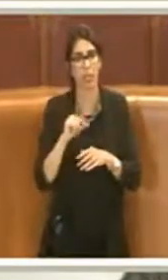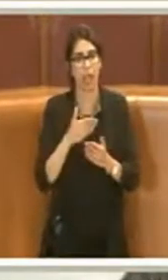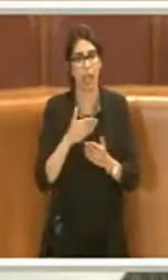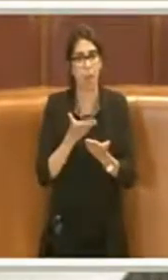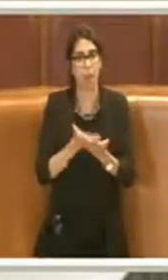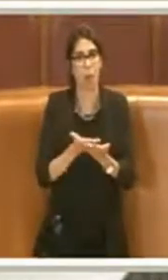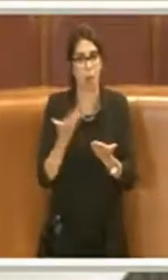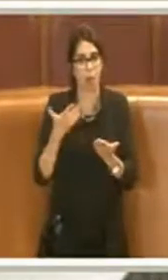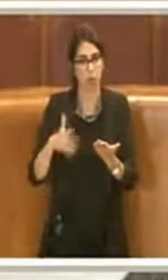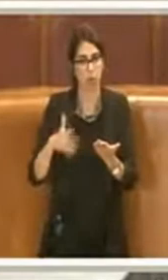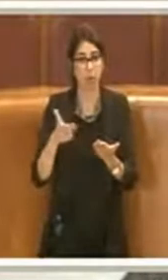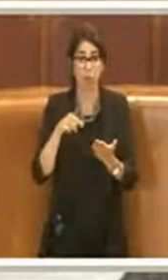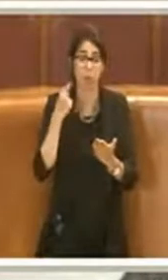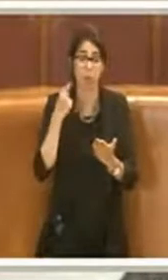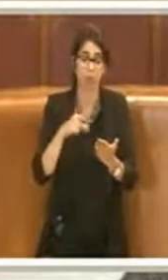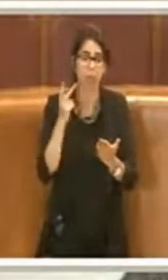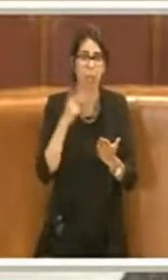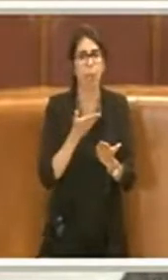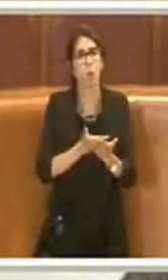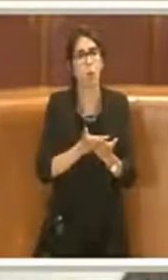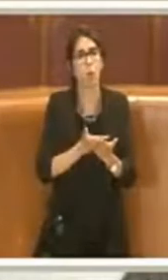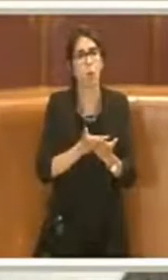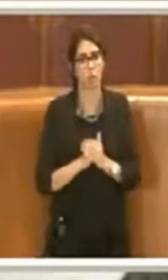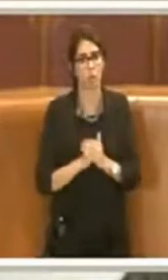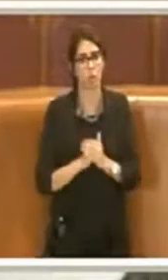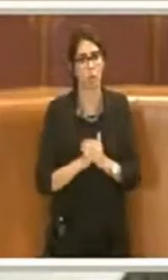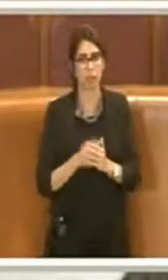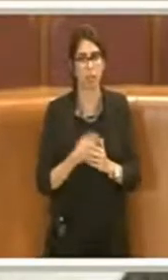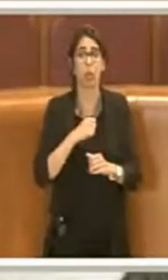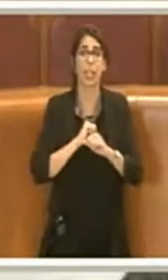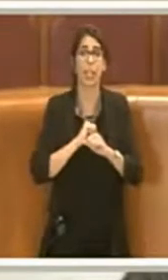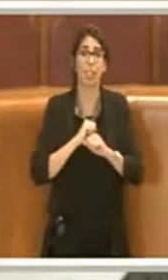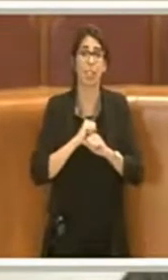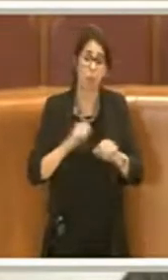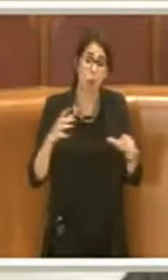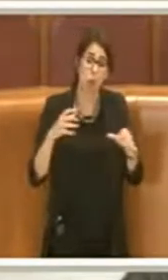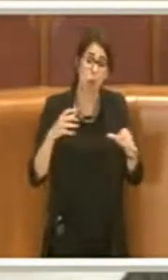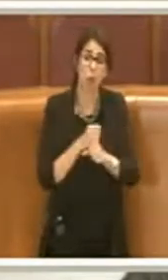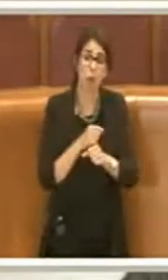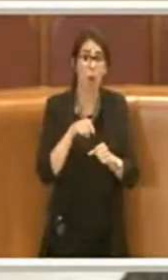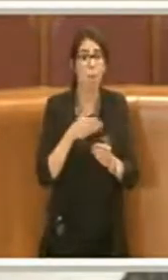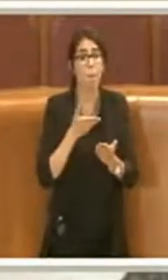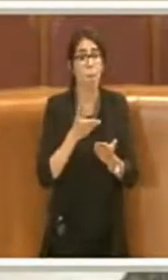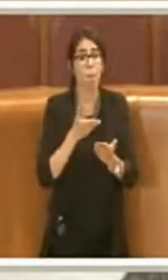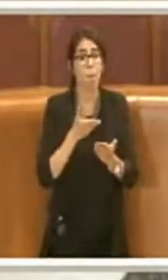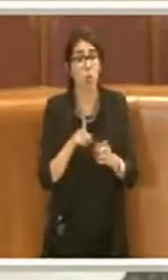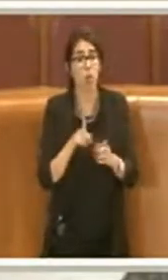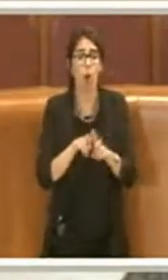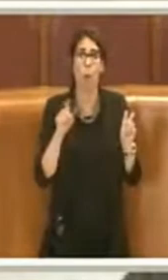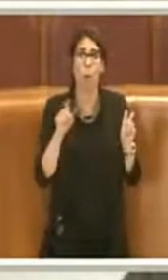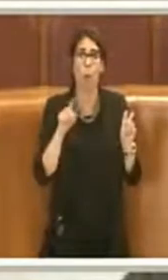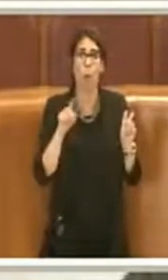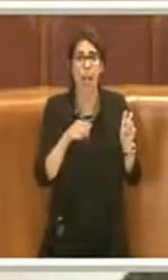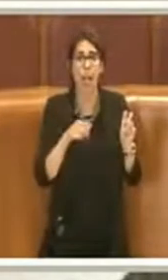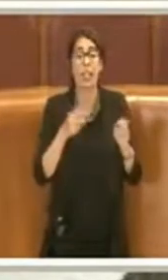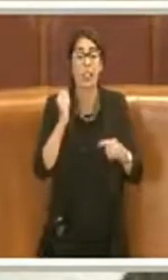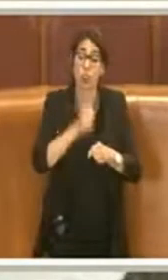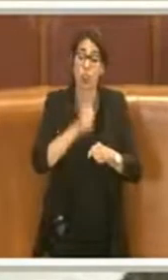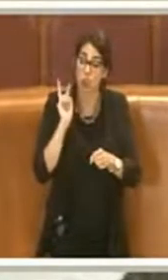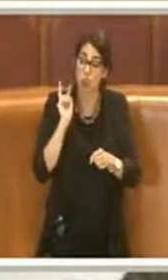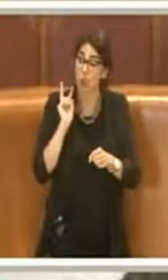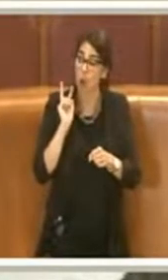importante. Io credo che potrebbe essere sintetizzata con facciamo i conti con la nostra storia